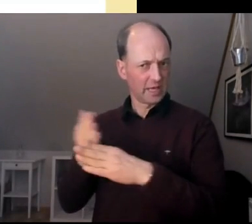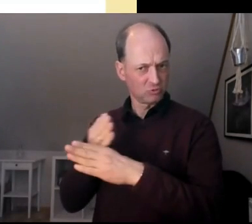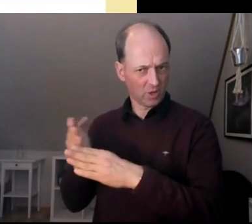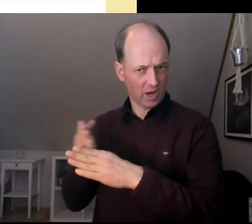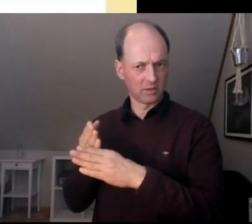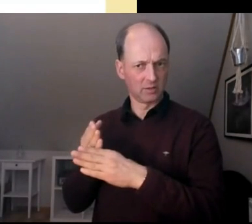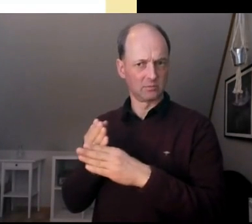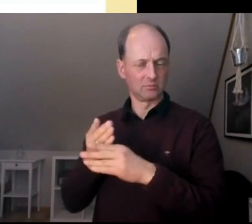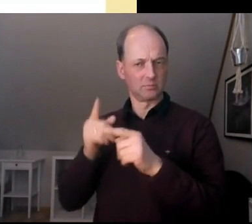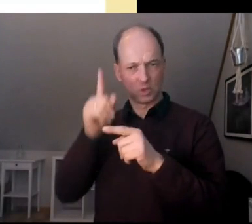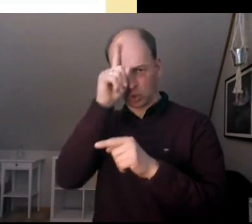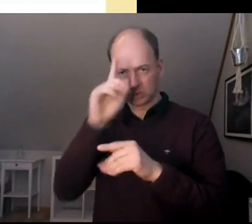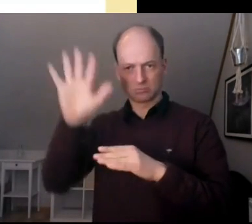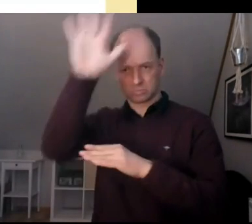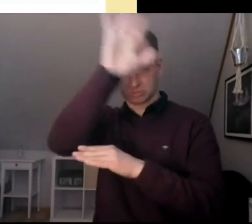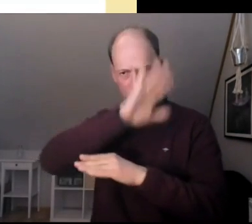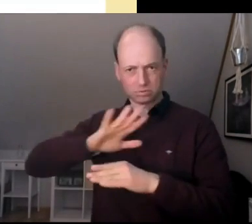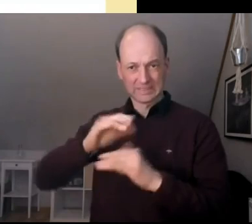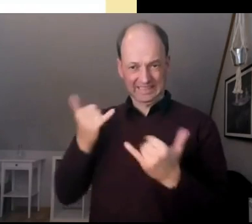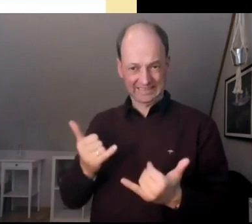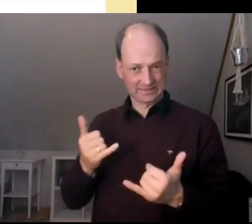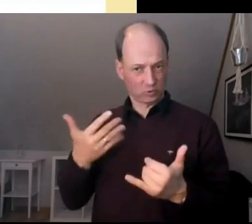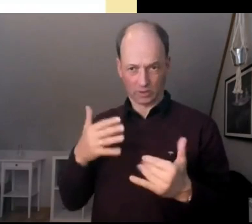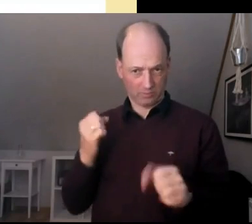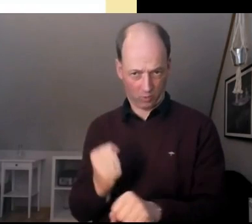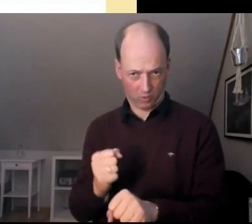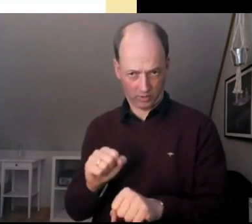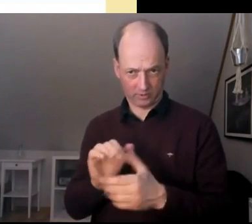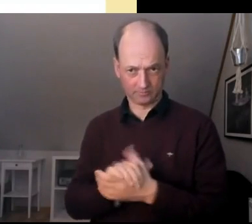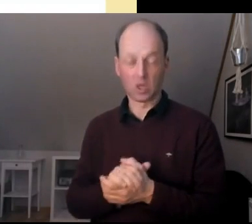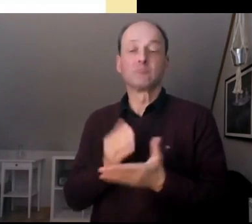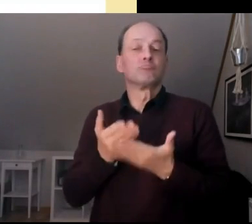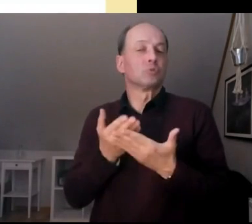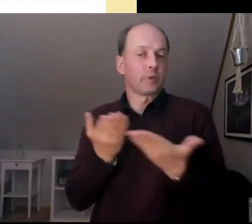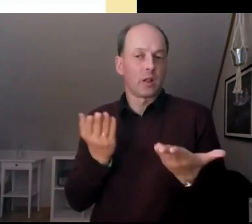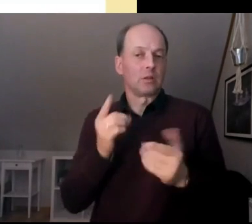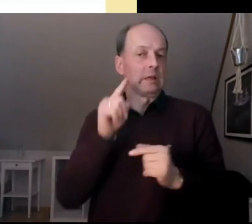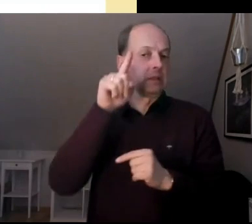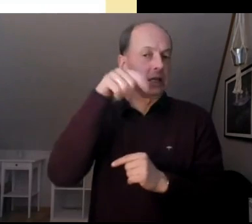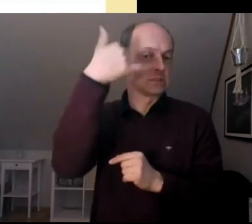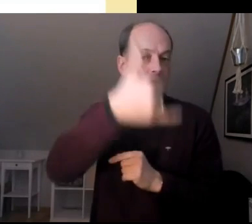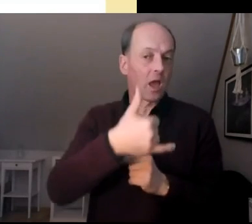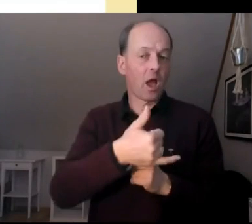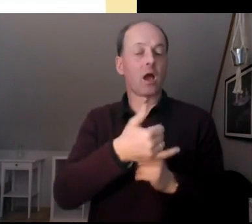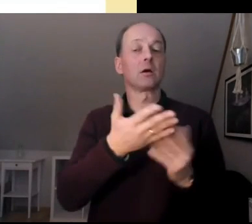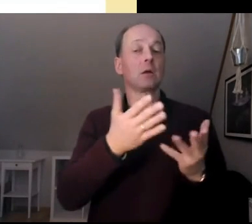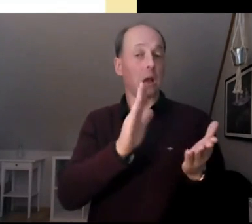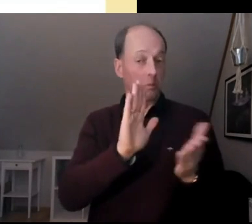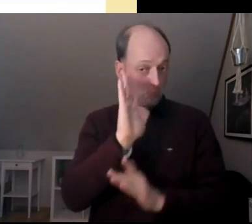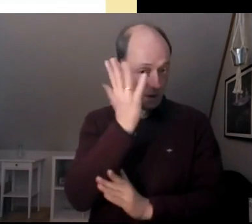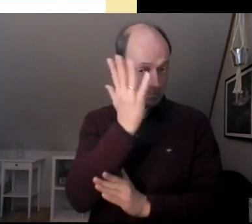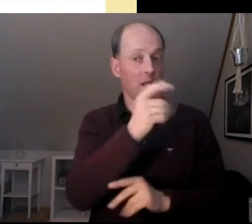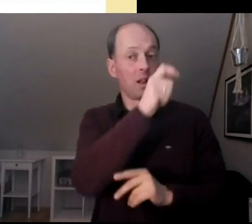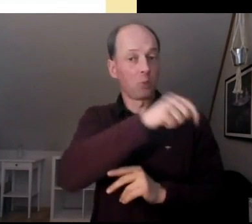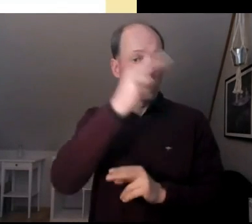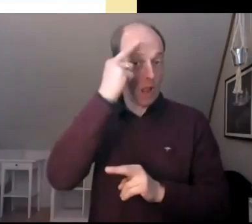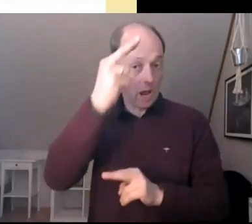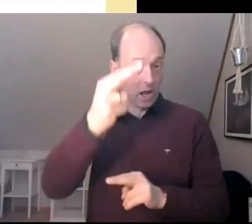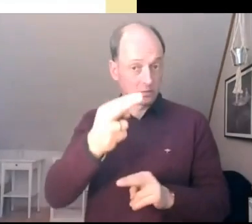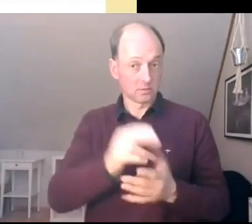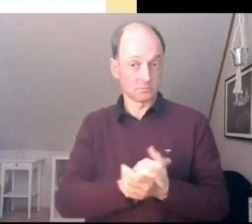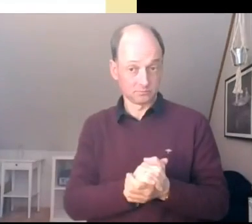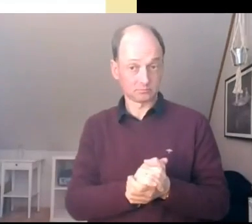sowieso erstmal noch nicht möglich. Das heißt, wenn wir das, wenn der BürgerInnenrat jetzt nächstes Jahr stattfinden wird, dann ist es unwahrscheinlich, dass bis dahin